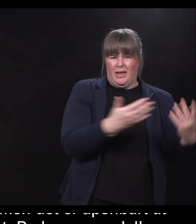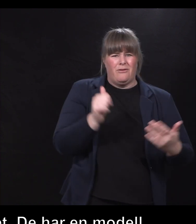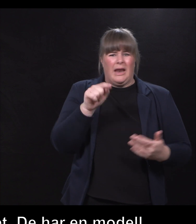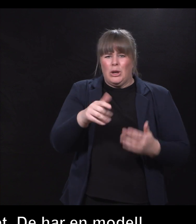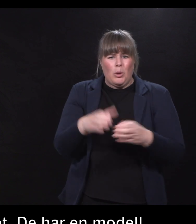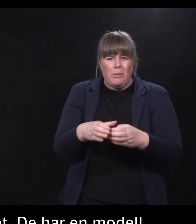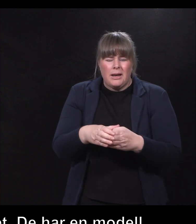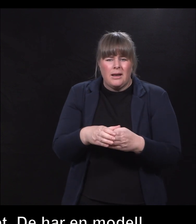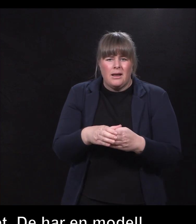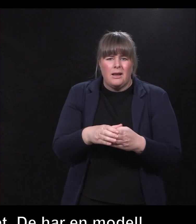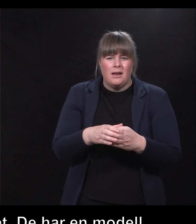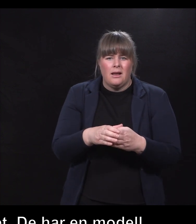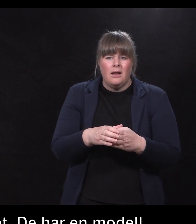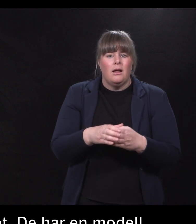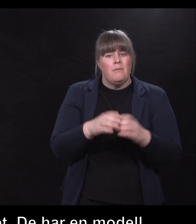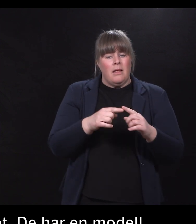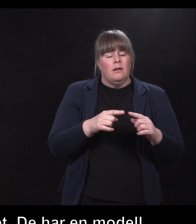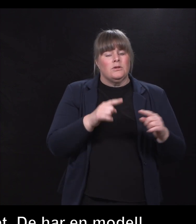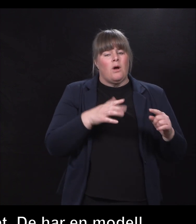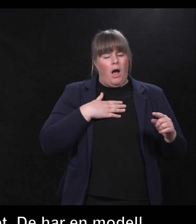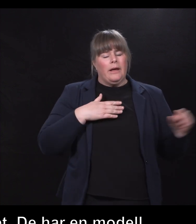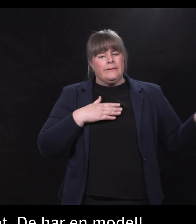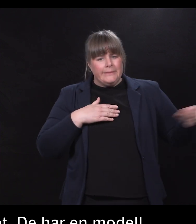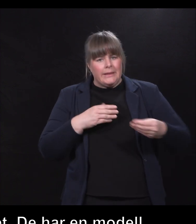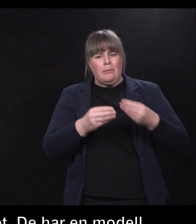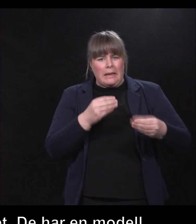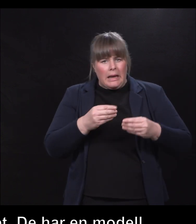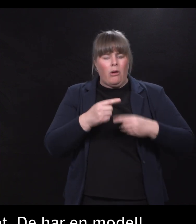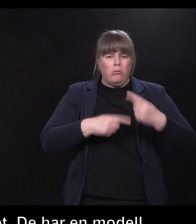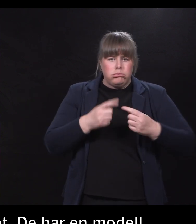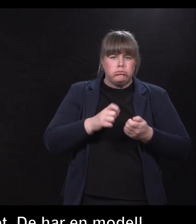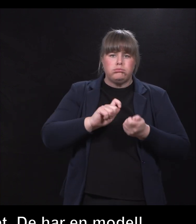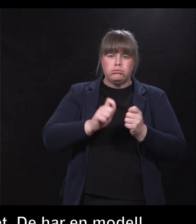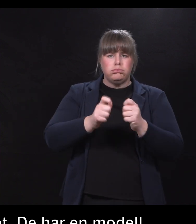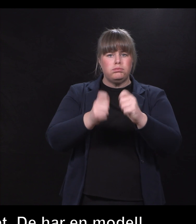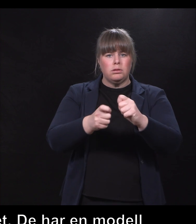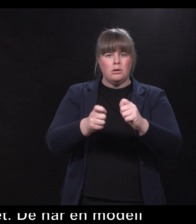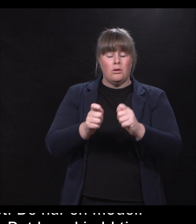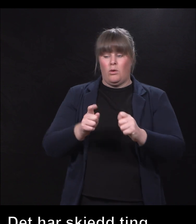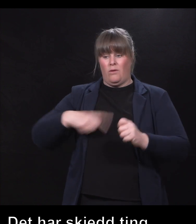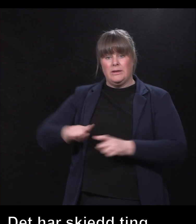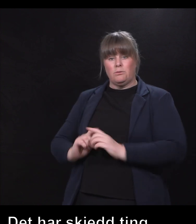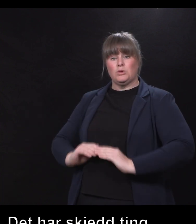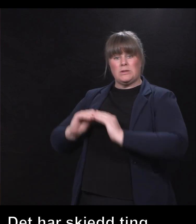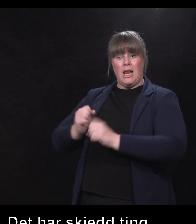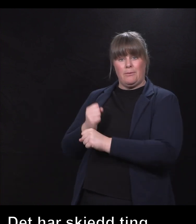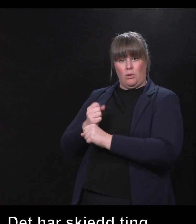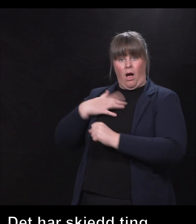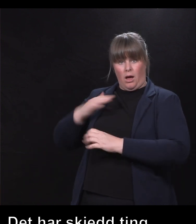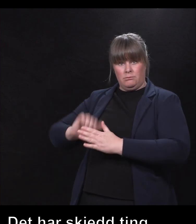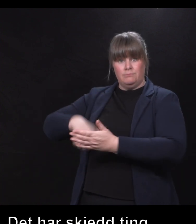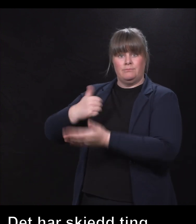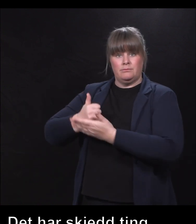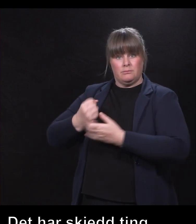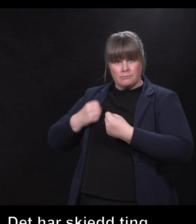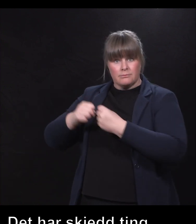så da har det jo gitt midler, og så har det skjedd ting. vi som sosiale entreprenør har satt i gang ting, som nå da